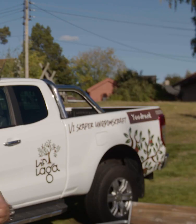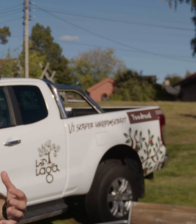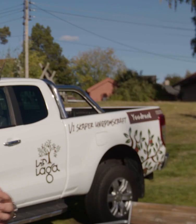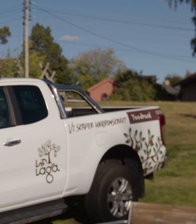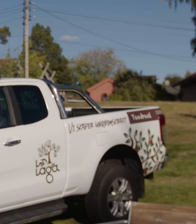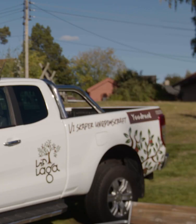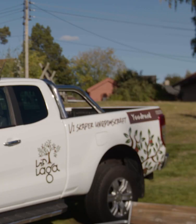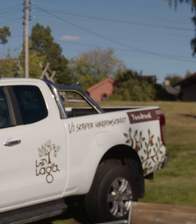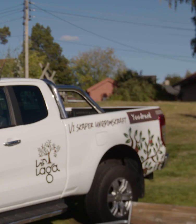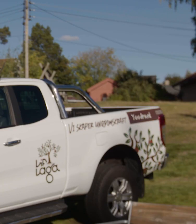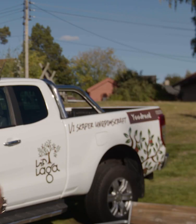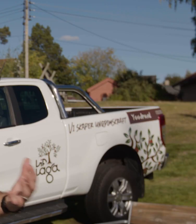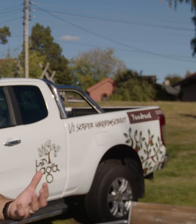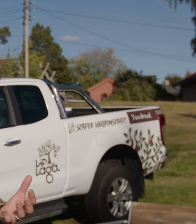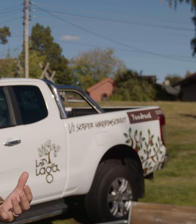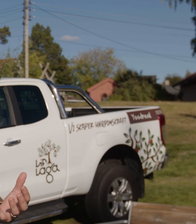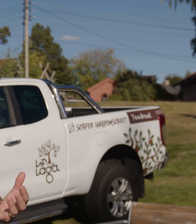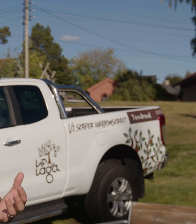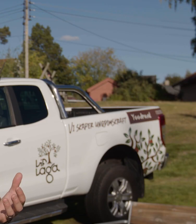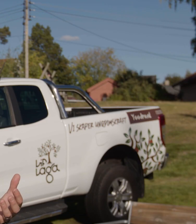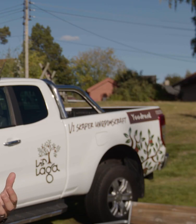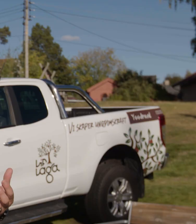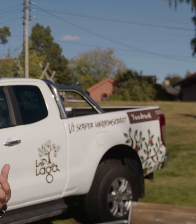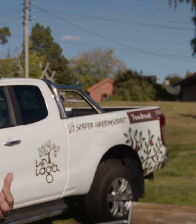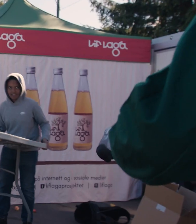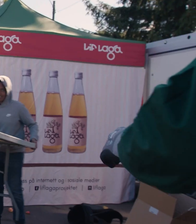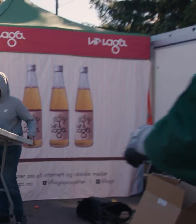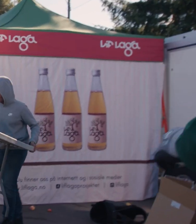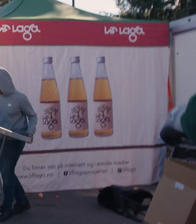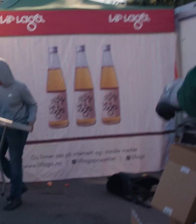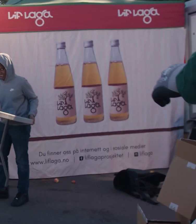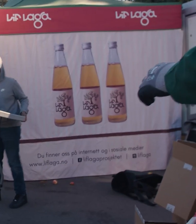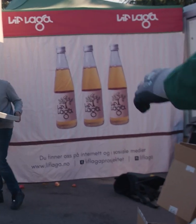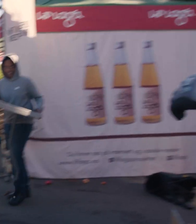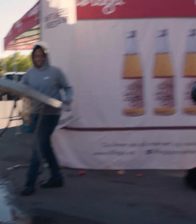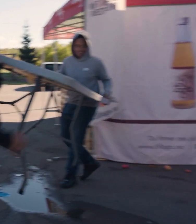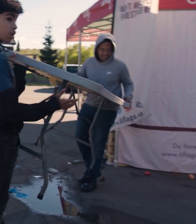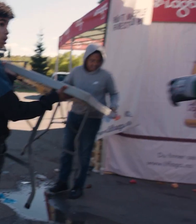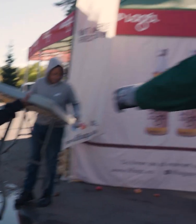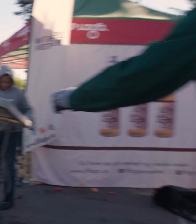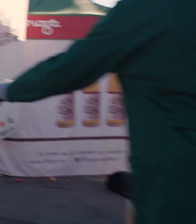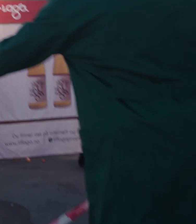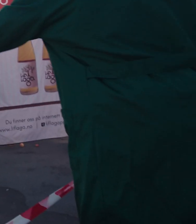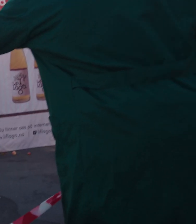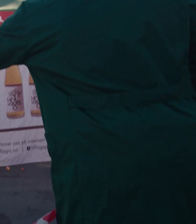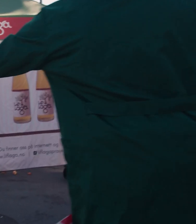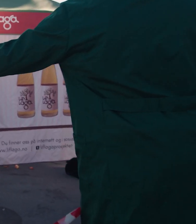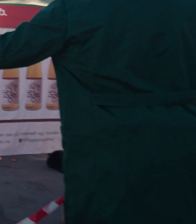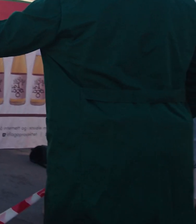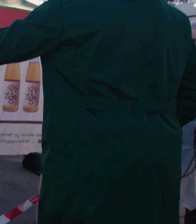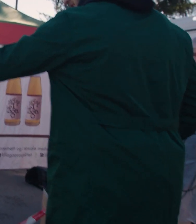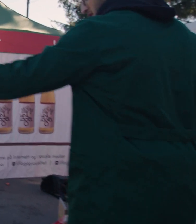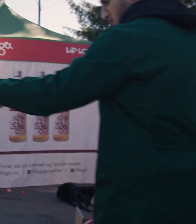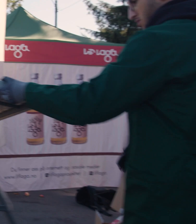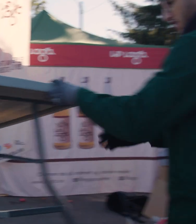summen av det vi gjør sammen som blir resultatet her. Og det er det som gjør det så himmelig vakkert. Ungdom er med i alle ledd, det ikke noe sånn at det sitter noen voksne og rigger